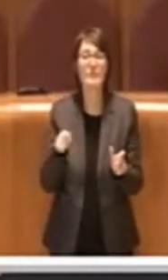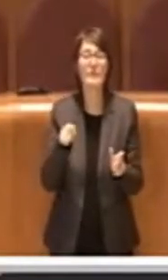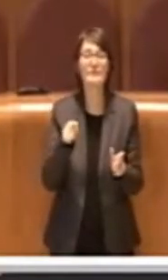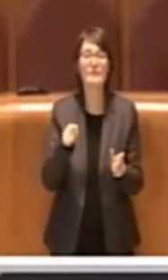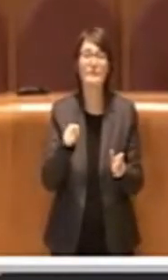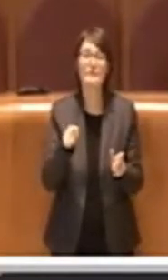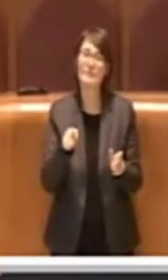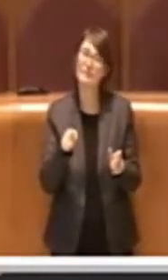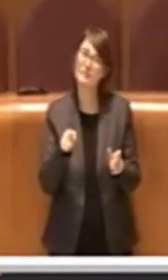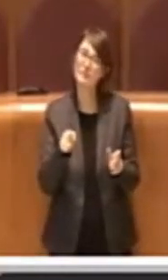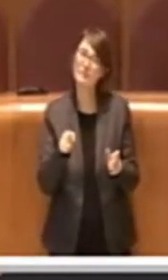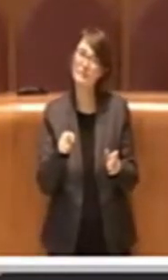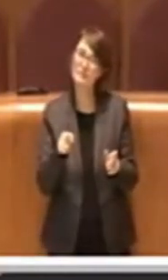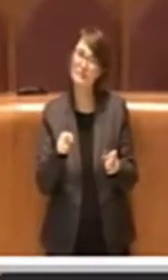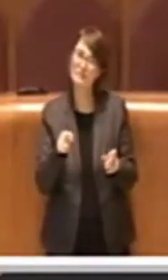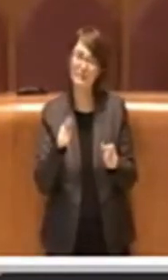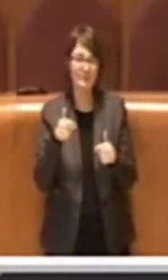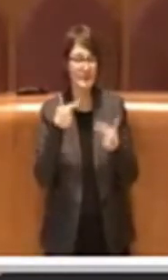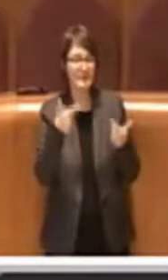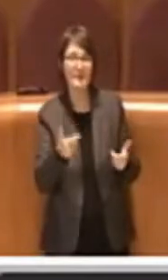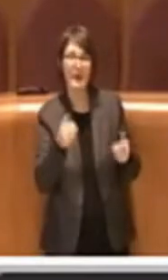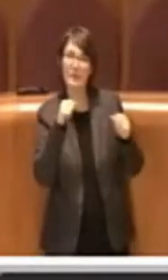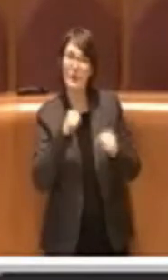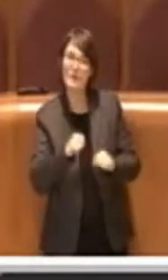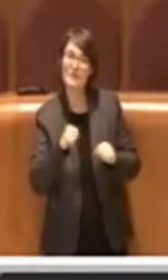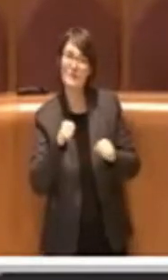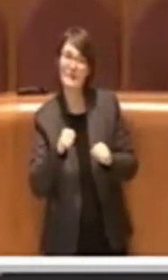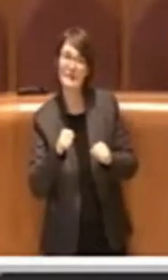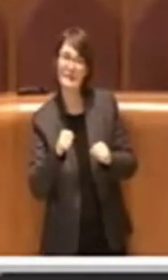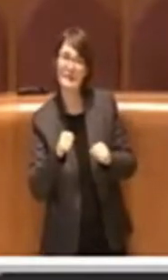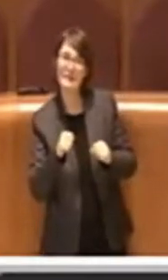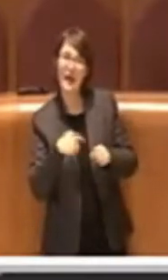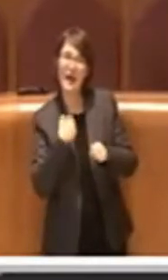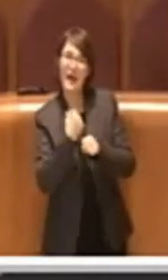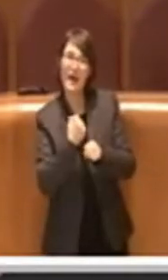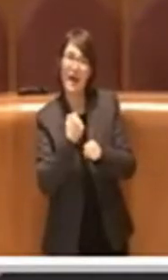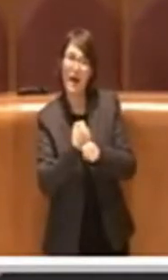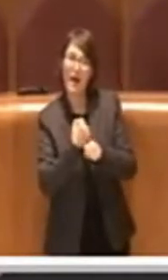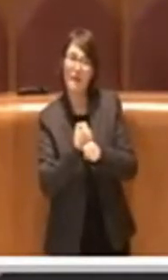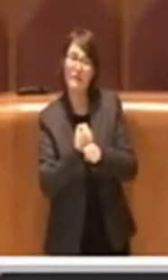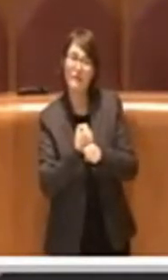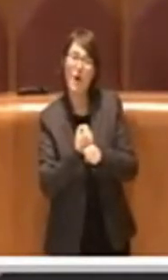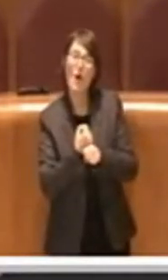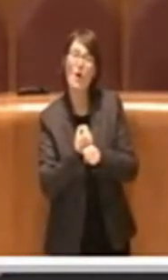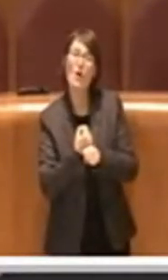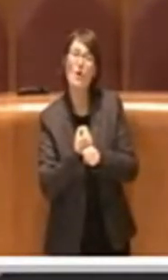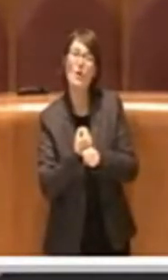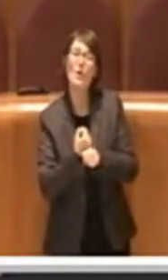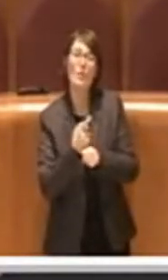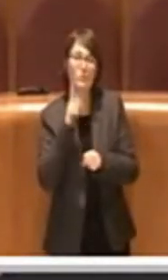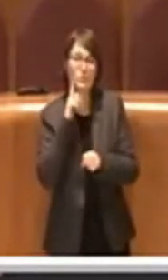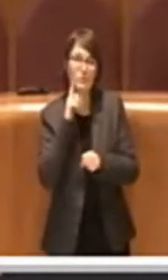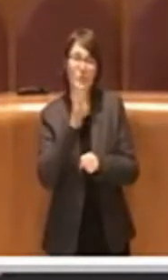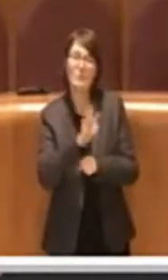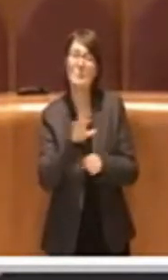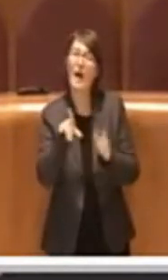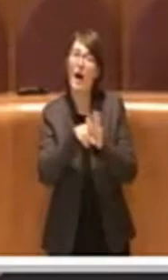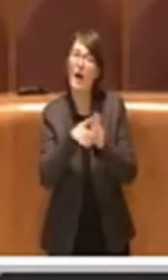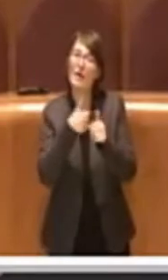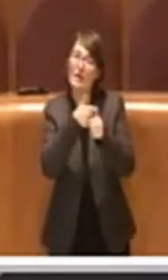svolgere il lavoro ovviamente nel rispetto delle regole e